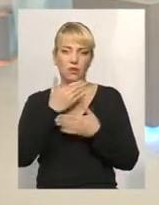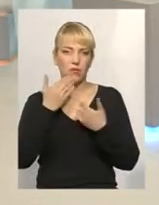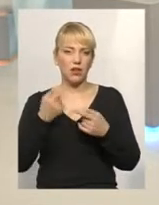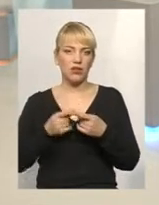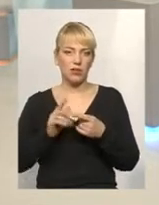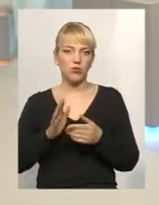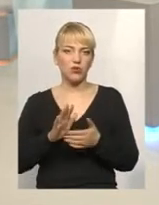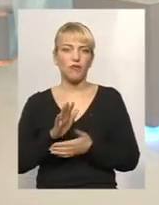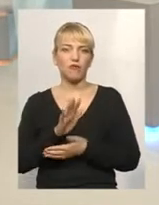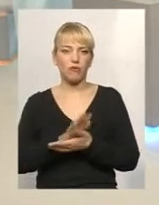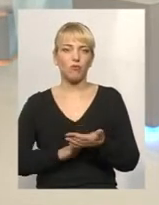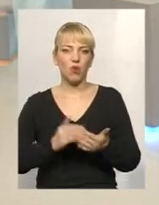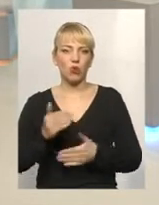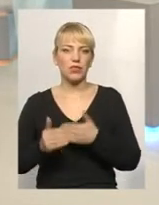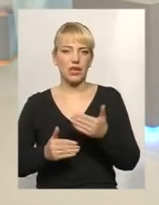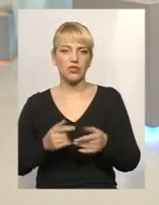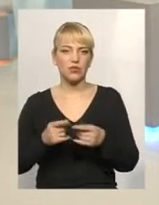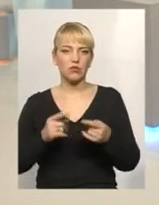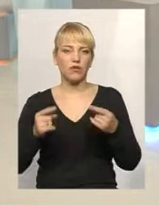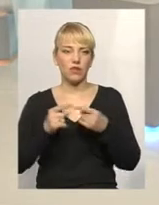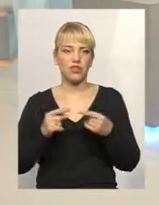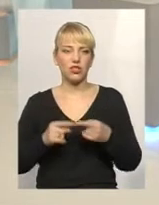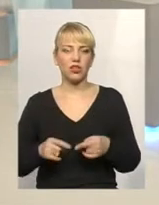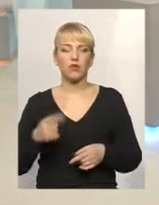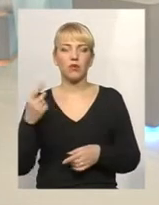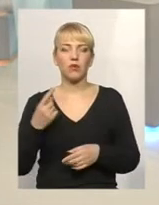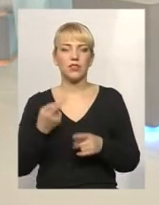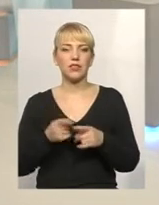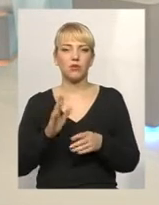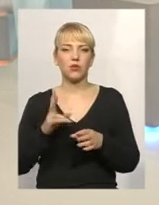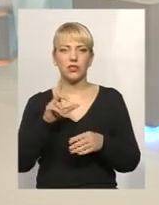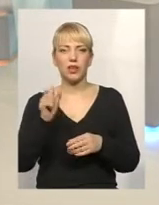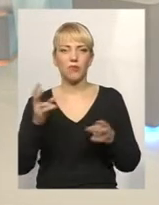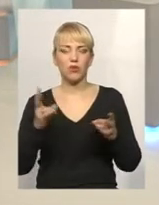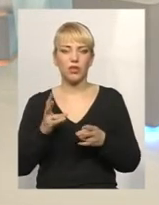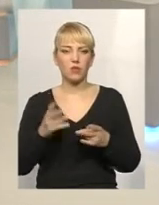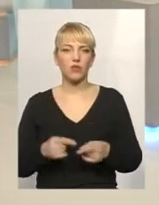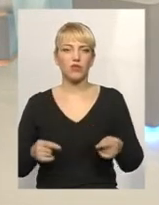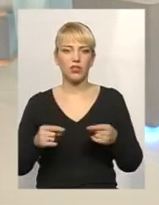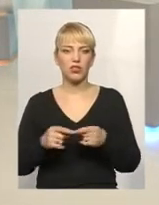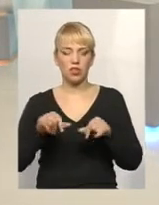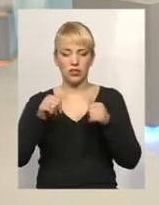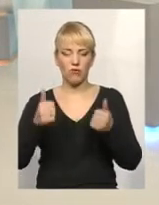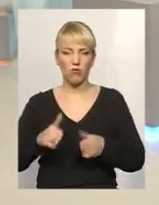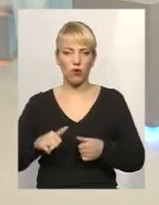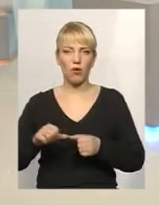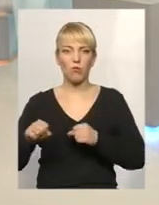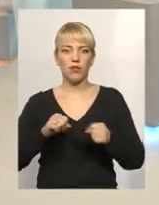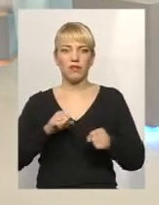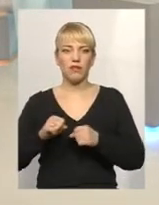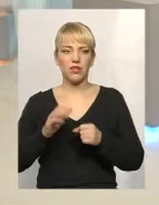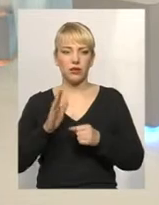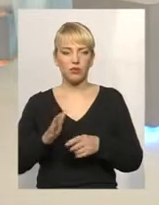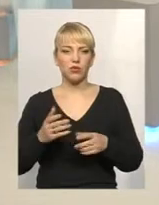процесі. Це в процесі, це буде визначатись, по-перше, буде за потребою, визначається форма управління, буде визначатись.